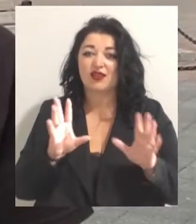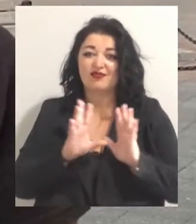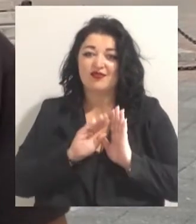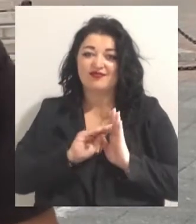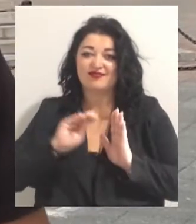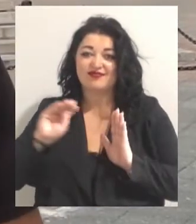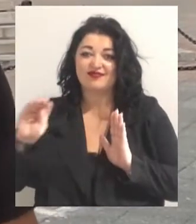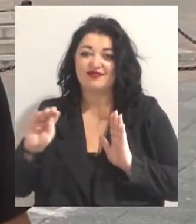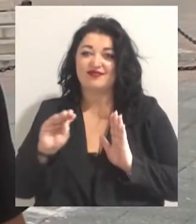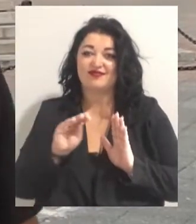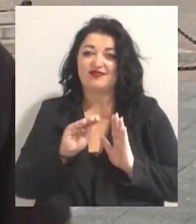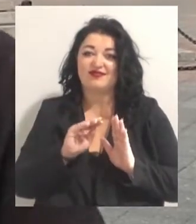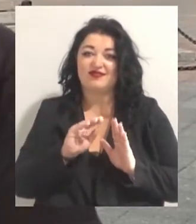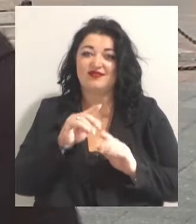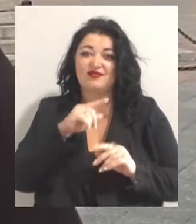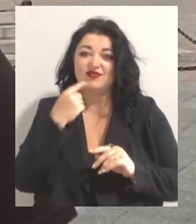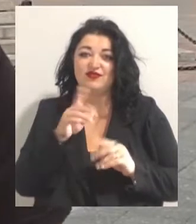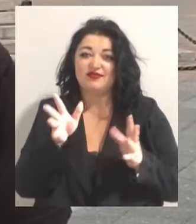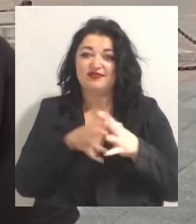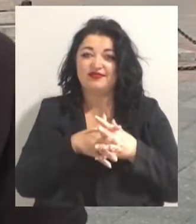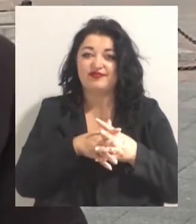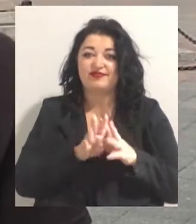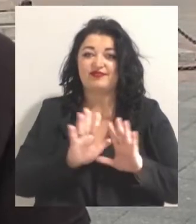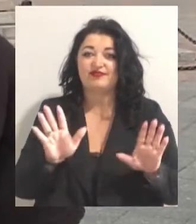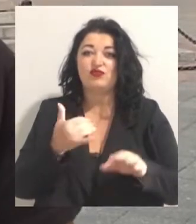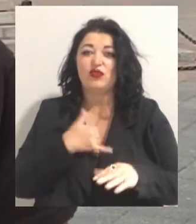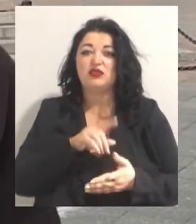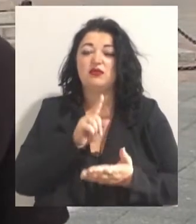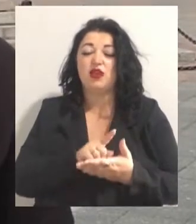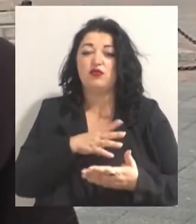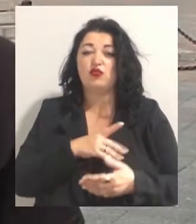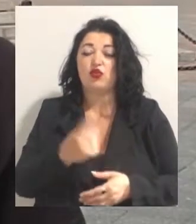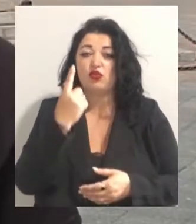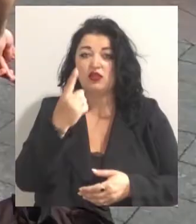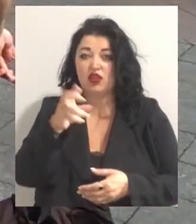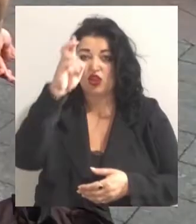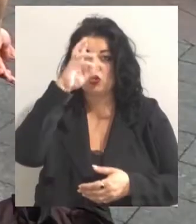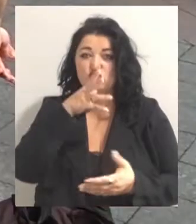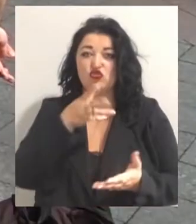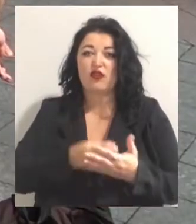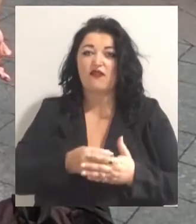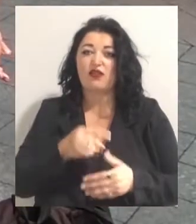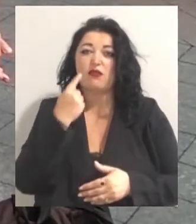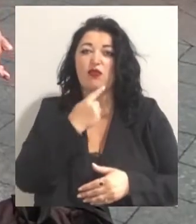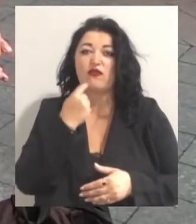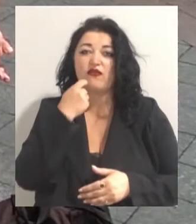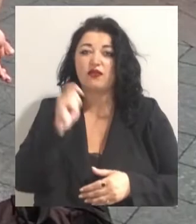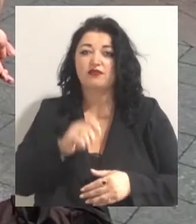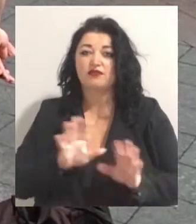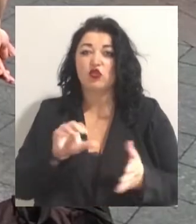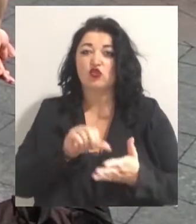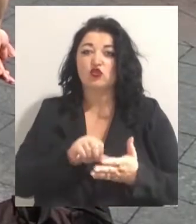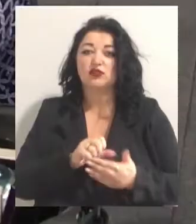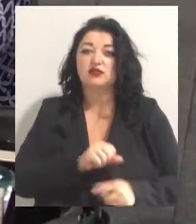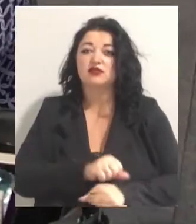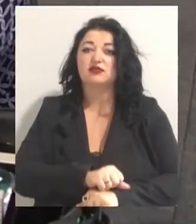законопроекти, що у нас має бути одна державна мова без усіляких виключень. Учасникам акції запропонували взяти